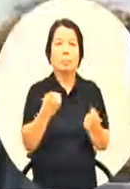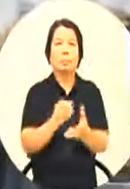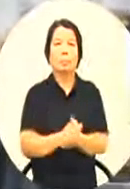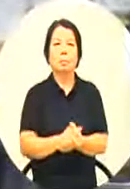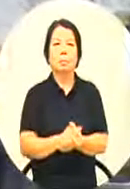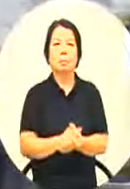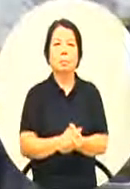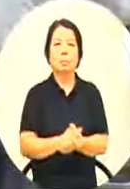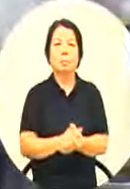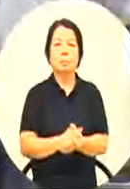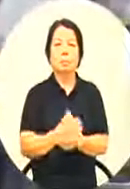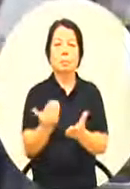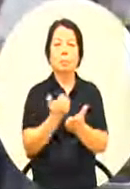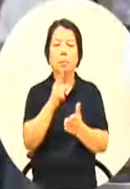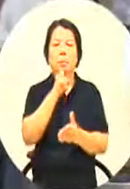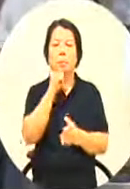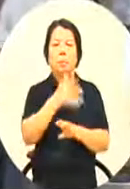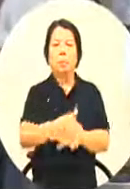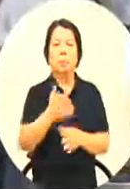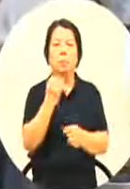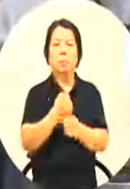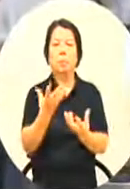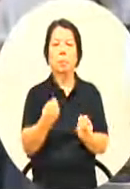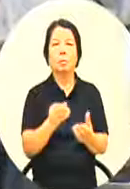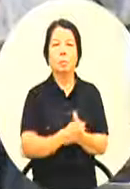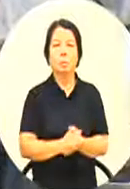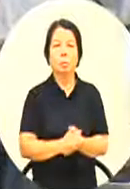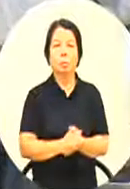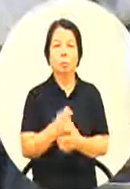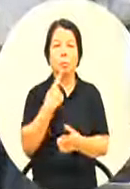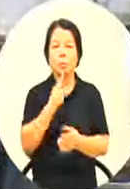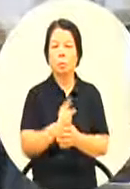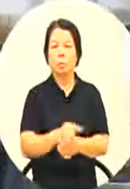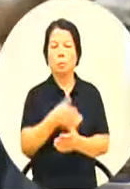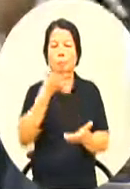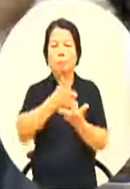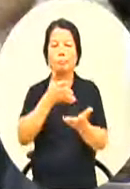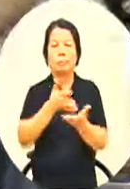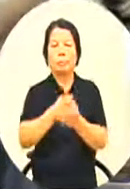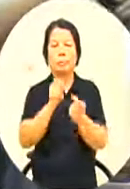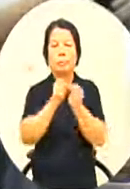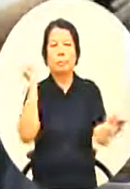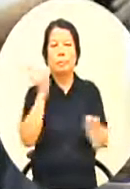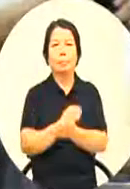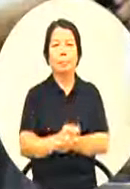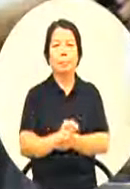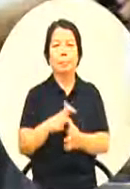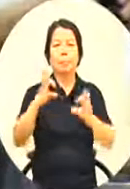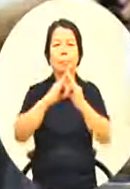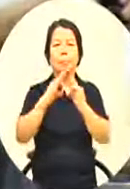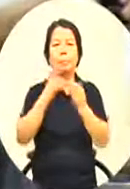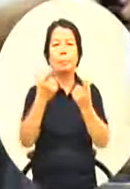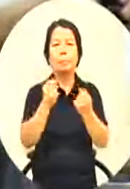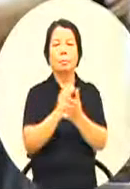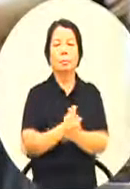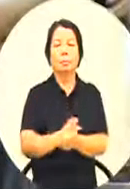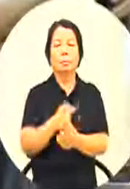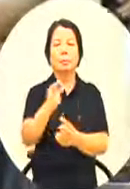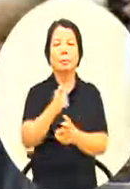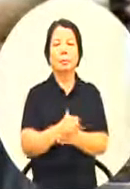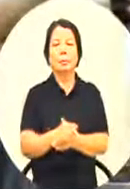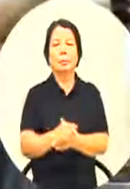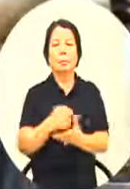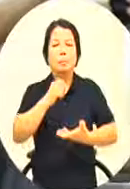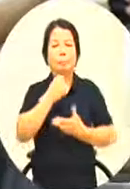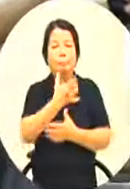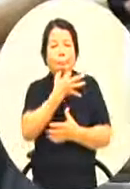没有刚才我说的没有做这个我也讲很久了包括银行银行很简单他怕贷账而已贷